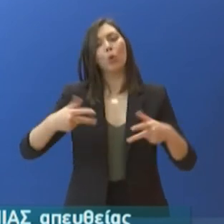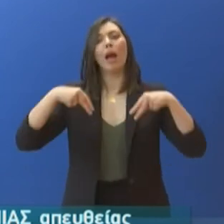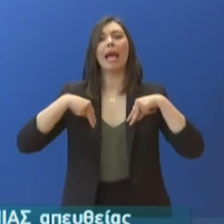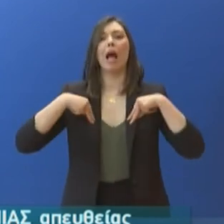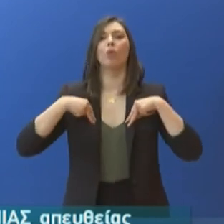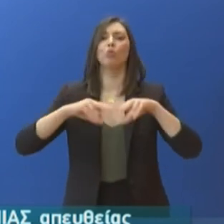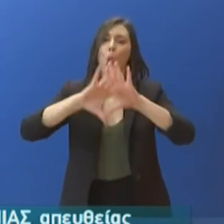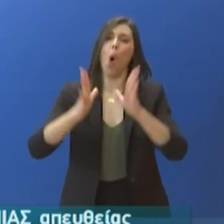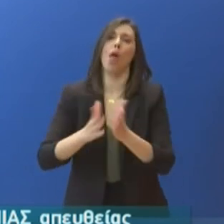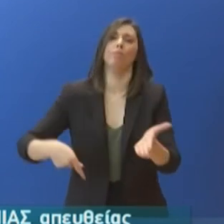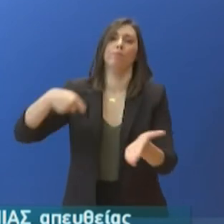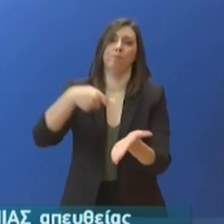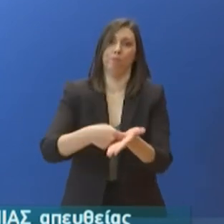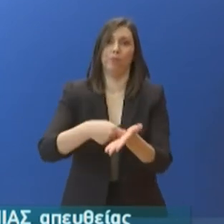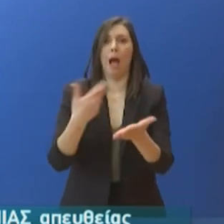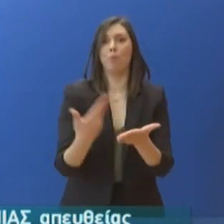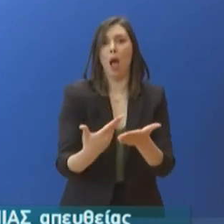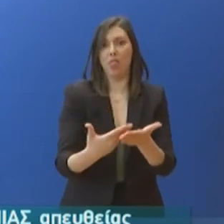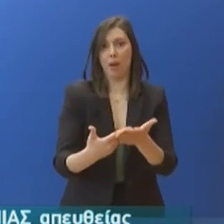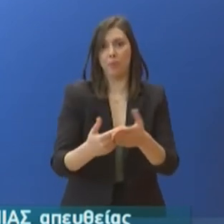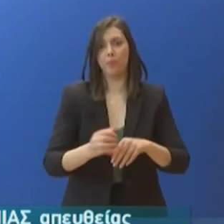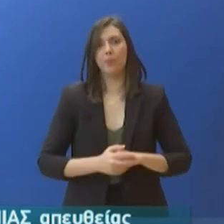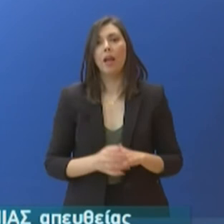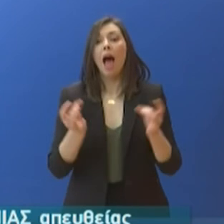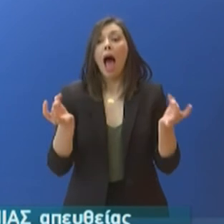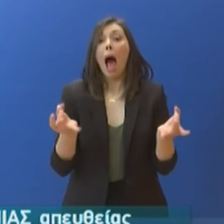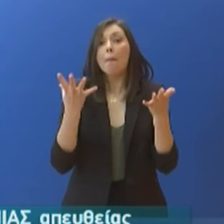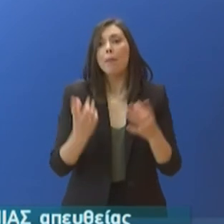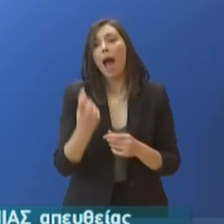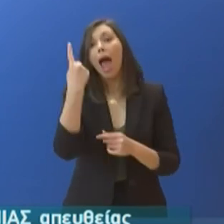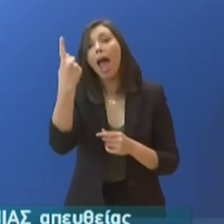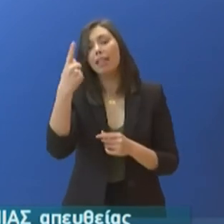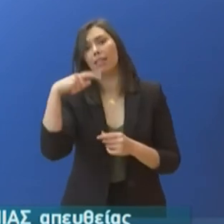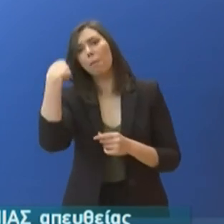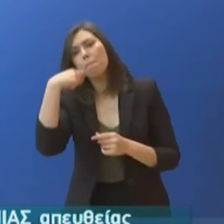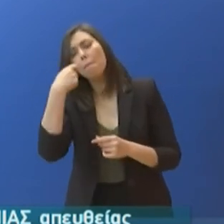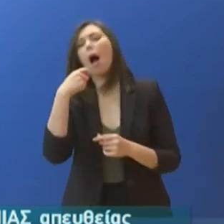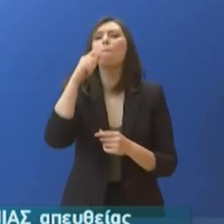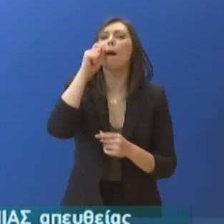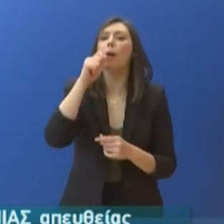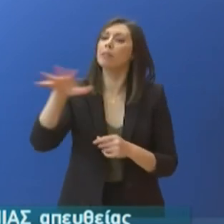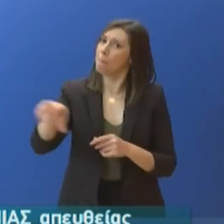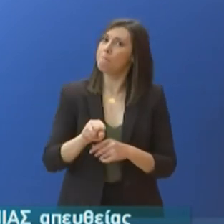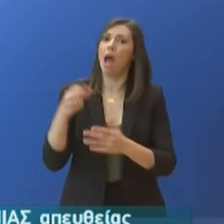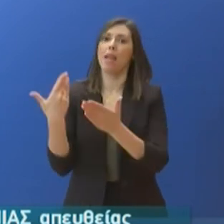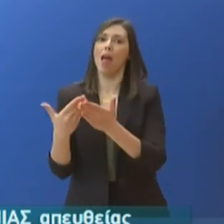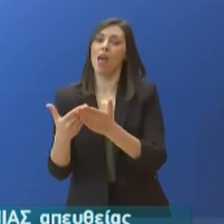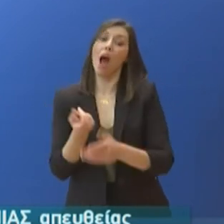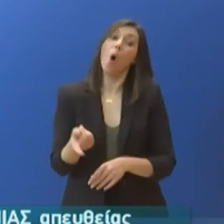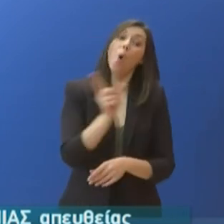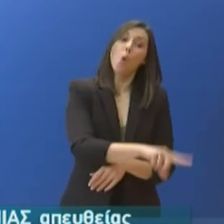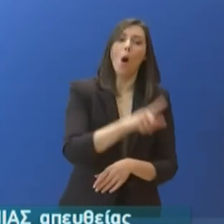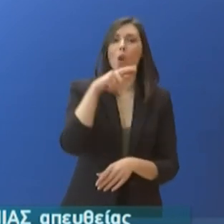αποδοχών του. Εάν λάβει ο ένας γονέας άδεια ειδικού σκοπού, ο άλλος γονέας δεν δικαιούται άδεια ειδικού σκοπού